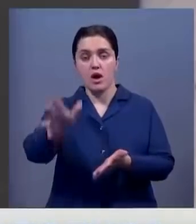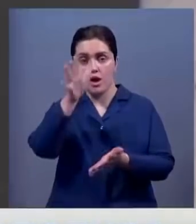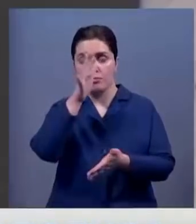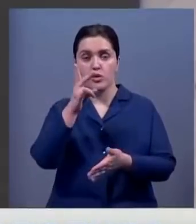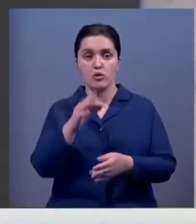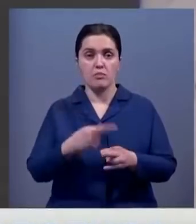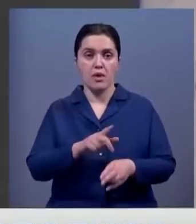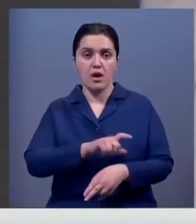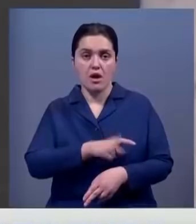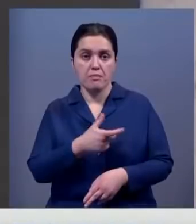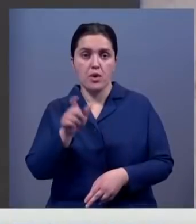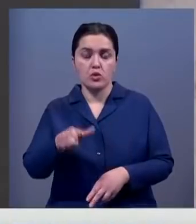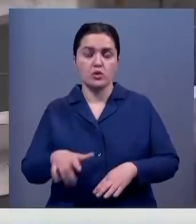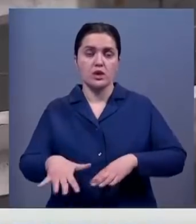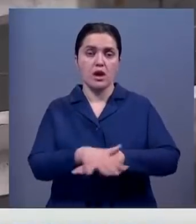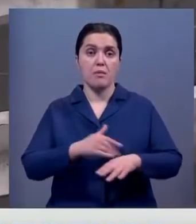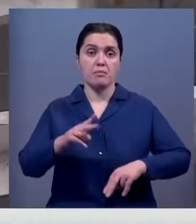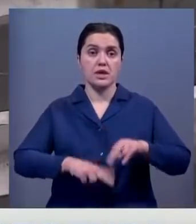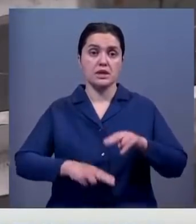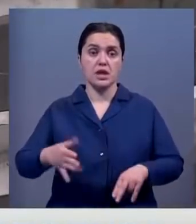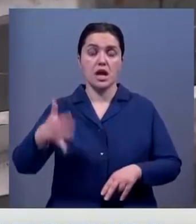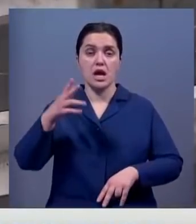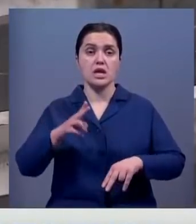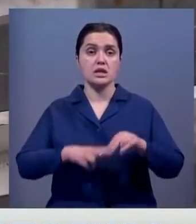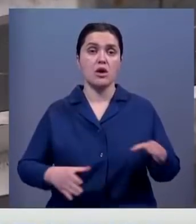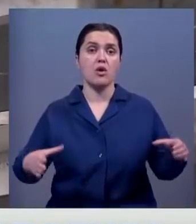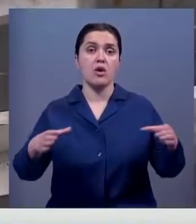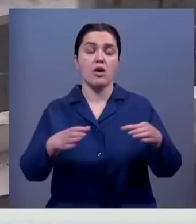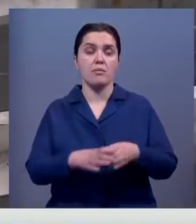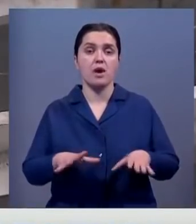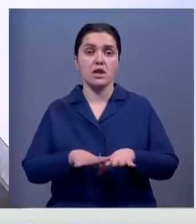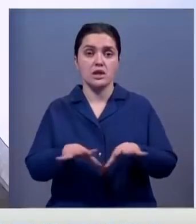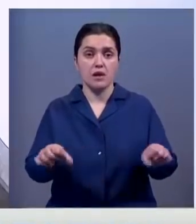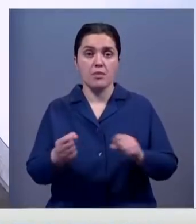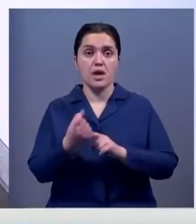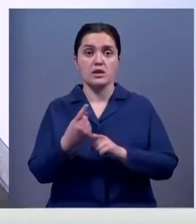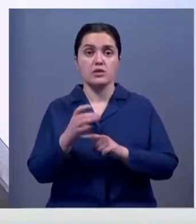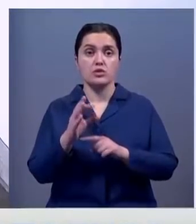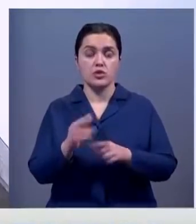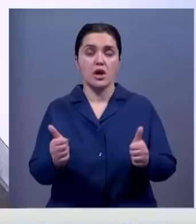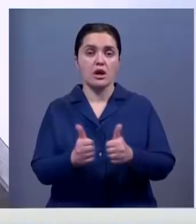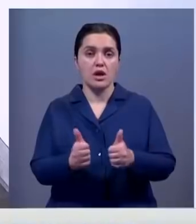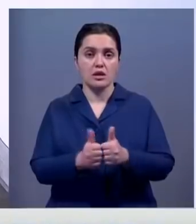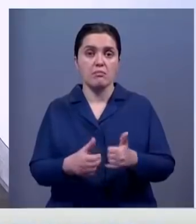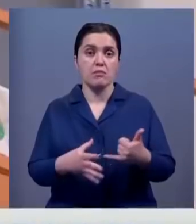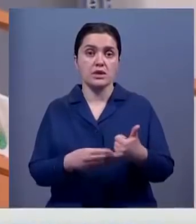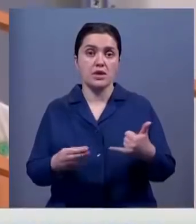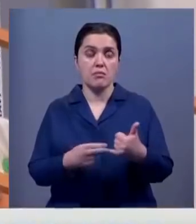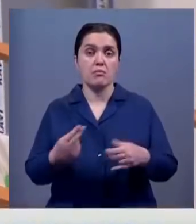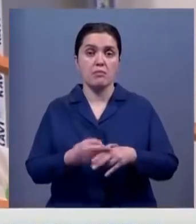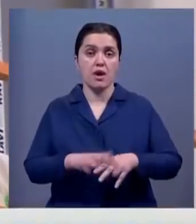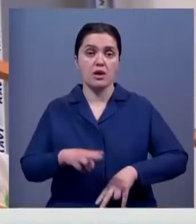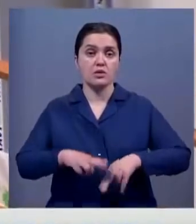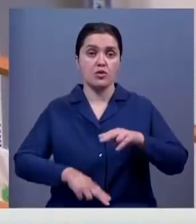этот факт возмутил горожан. При возведении зданий застройщик захватил больше 11 соток прилегающей земли, на которых и